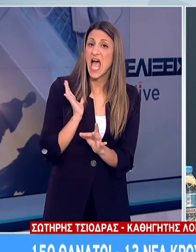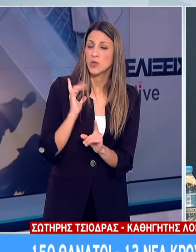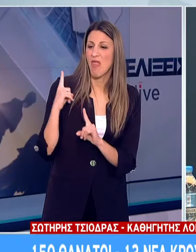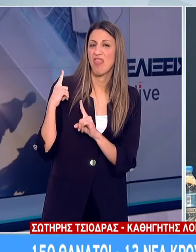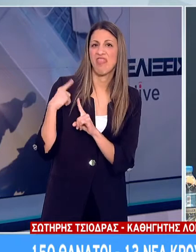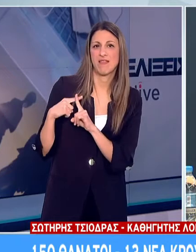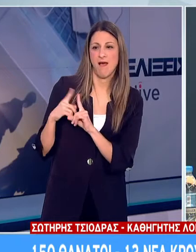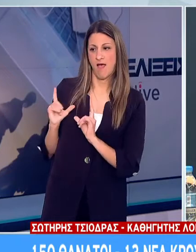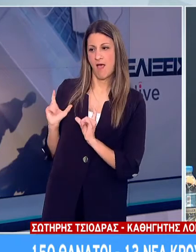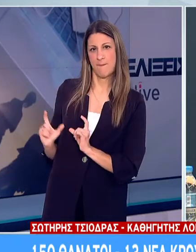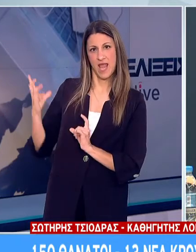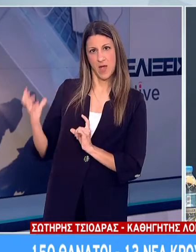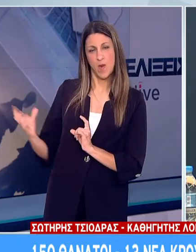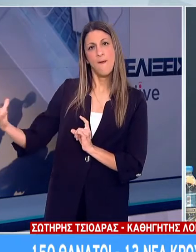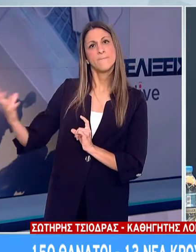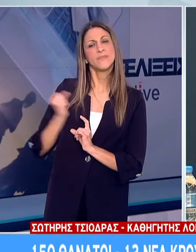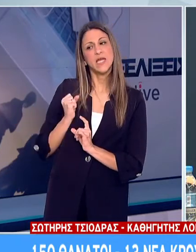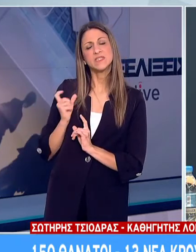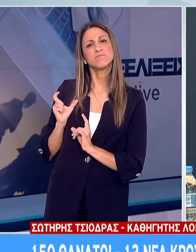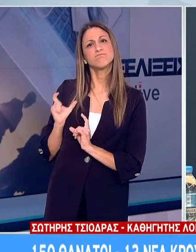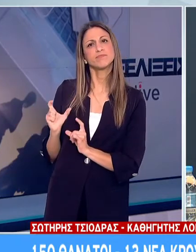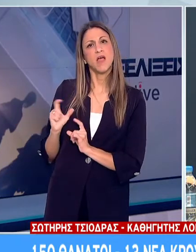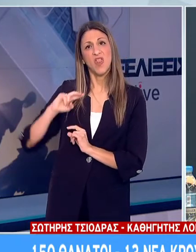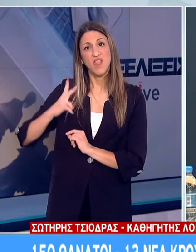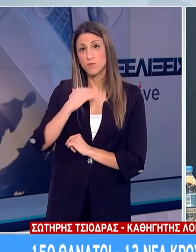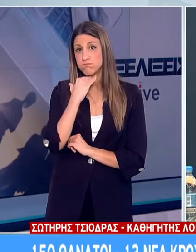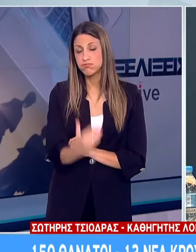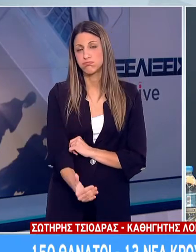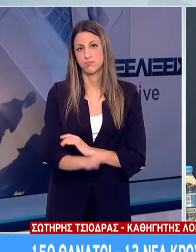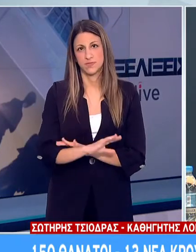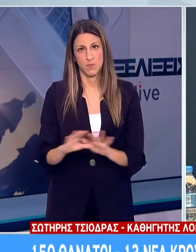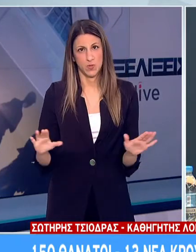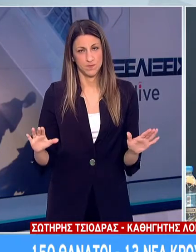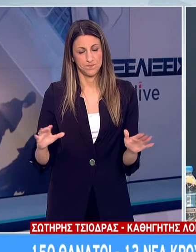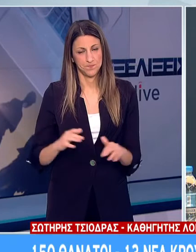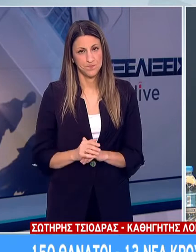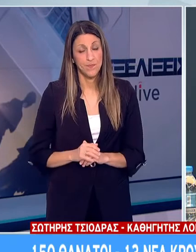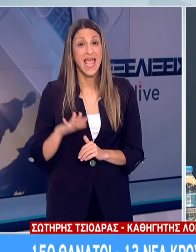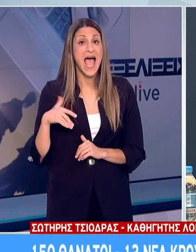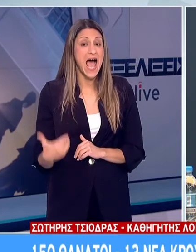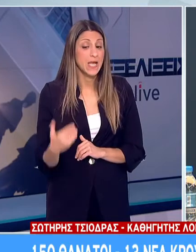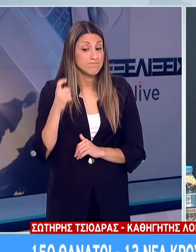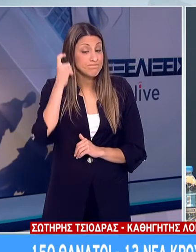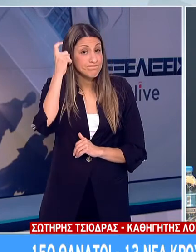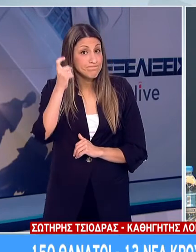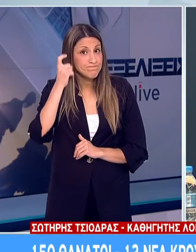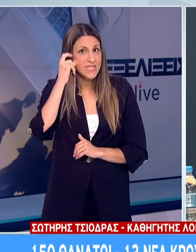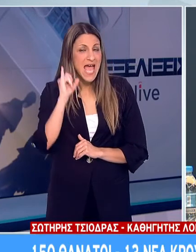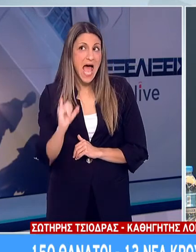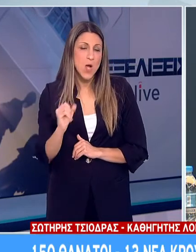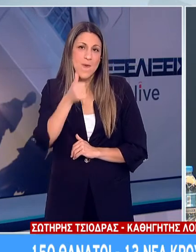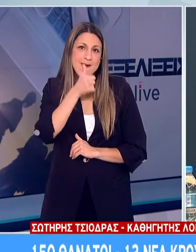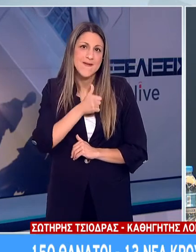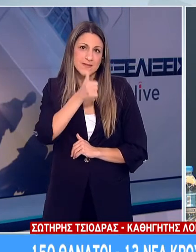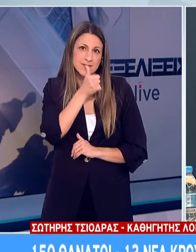θα έχουν κάποια μορφή ανοσίας έναντι του τρέχοντος στελέχους του ιού. Το ερώτημα που πρέπει να μελετηθεί και θα πρέπει υπομονετικά να